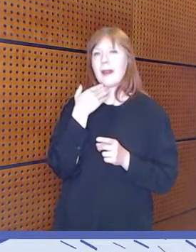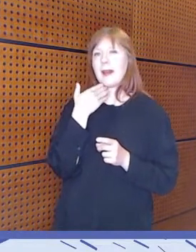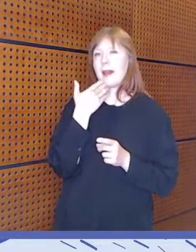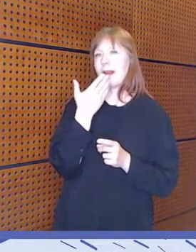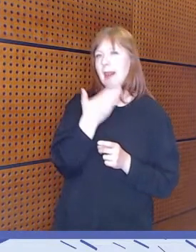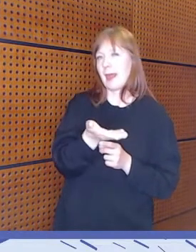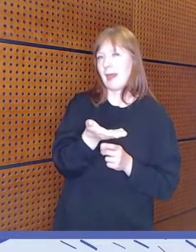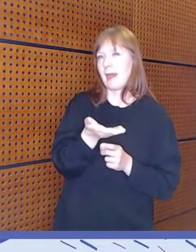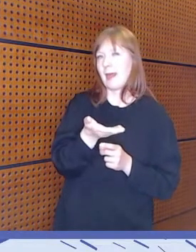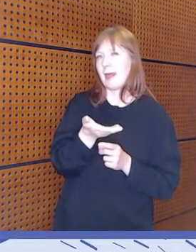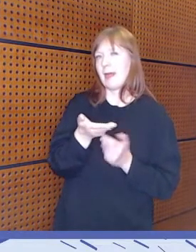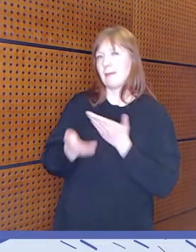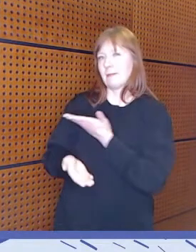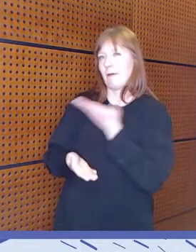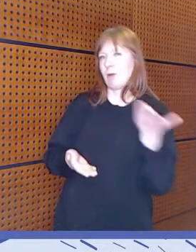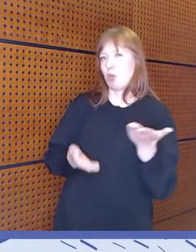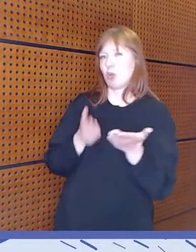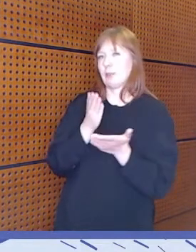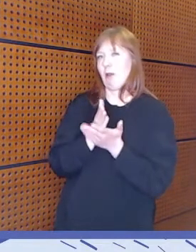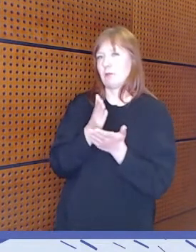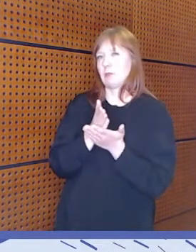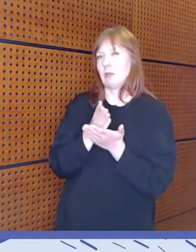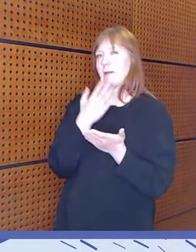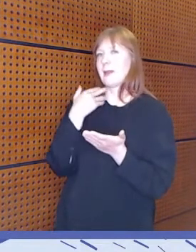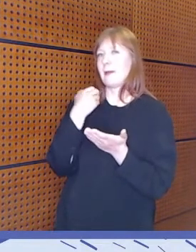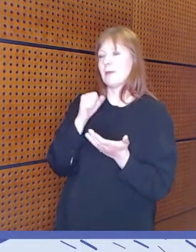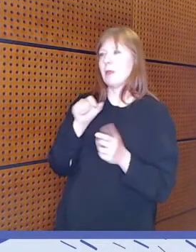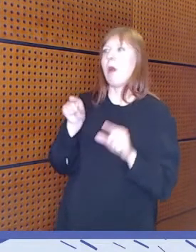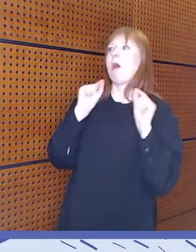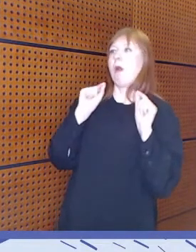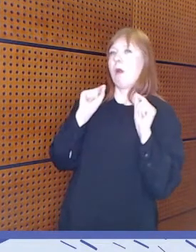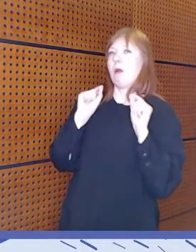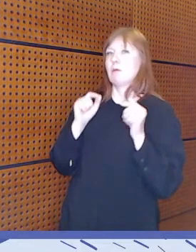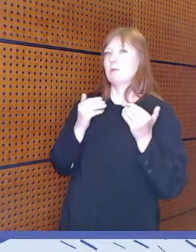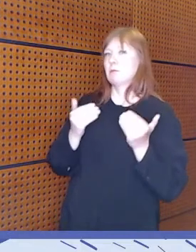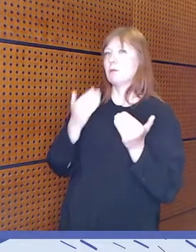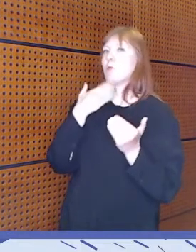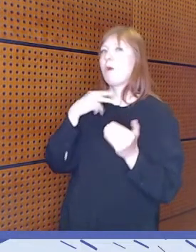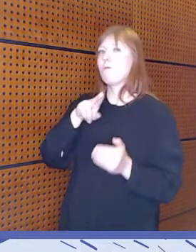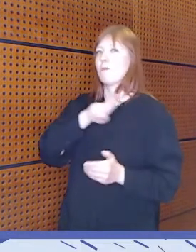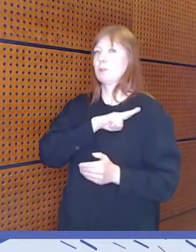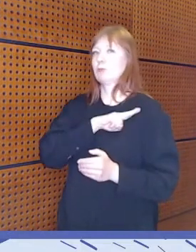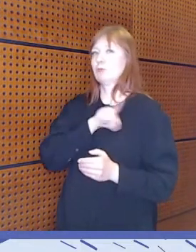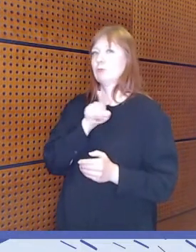tarttua tähän, kenen pitäisi, kuka on vastuussa?